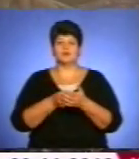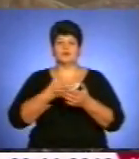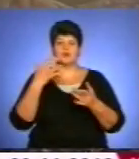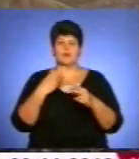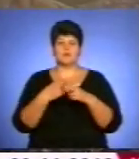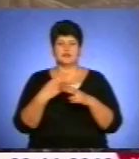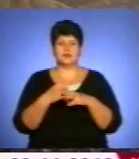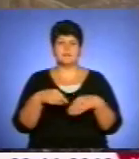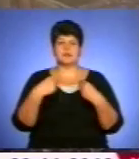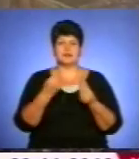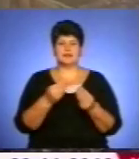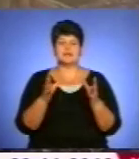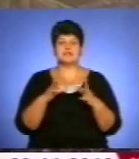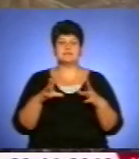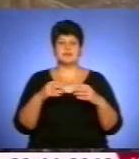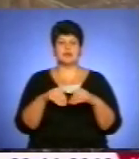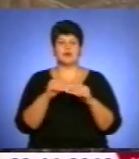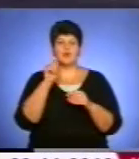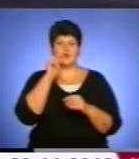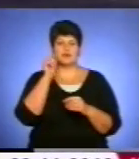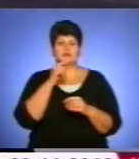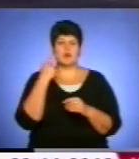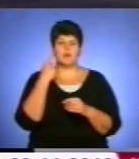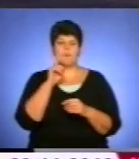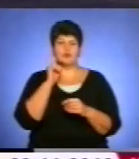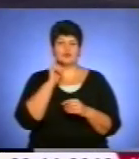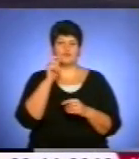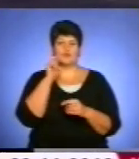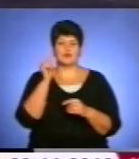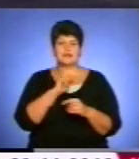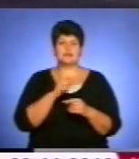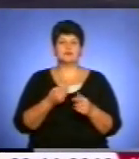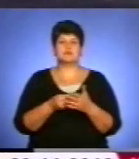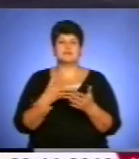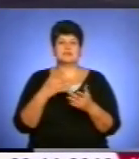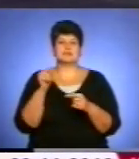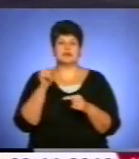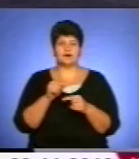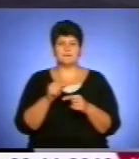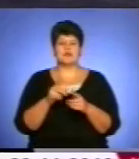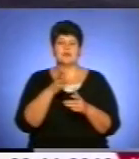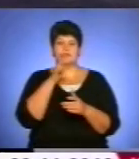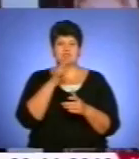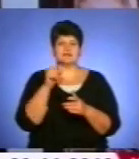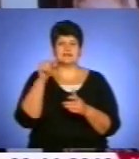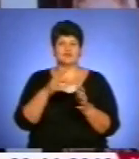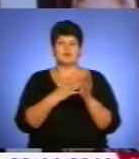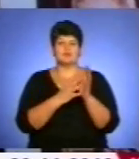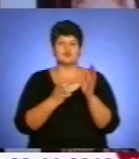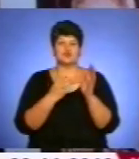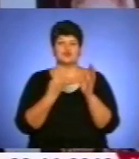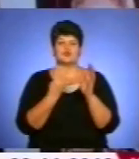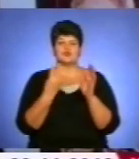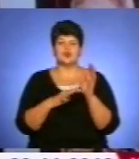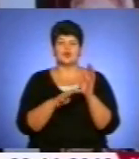передала Спілка української молоді в Україні. Його цінність ще й символічна. Під час Голодомору 1946-го року